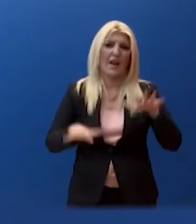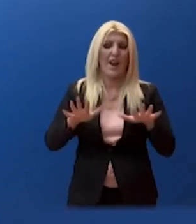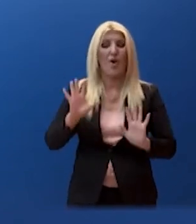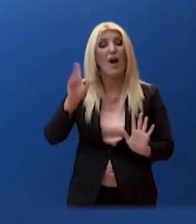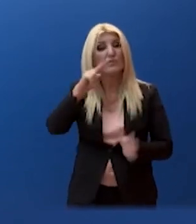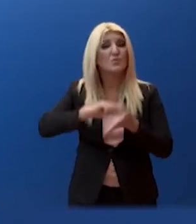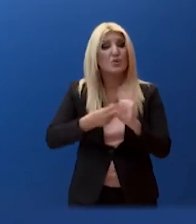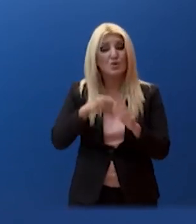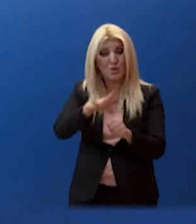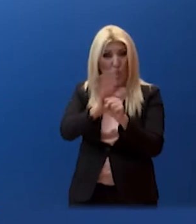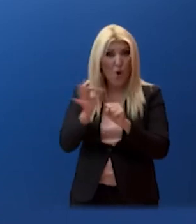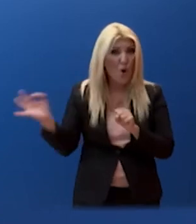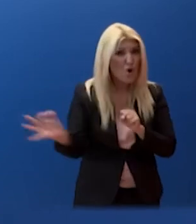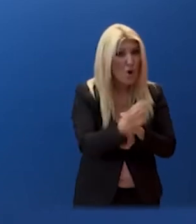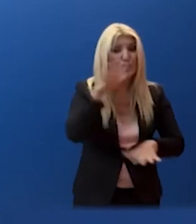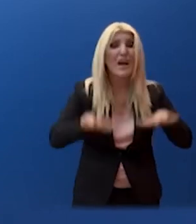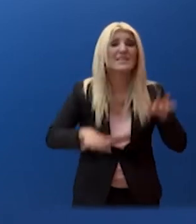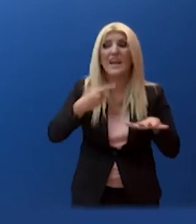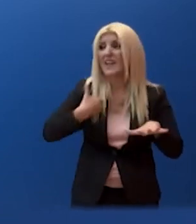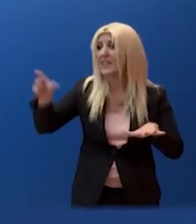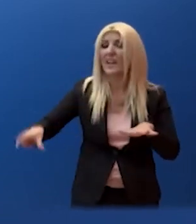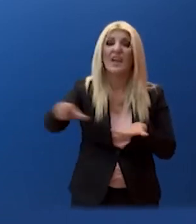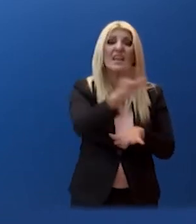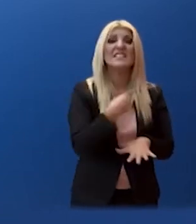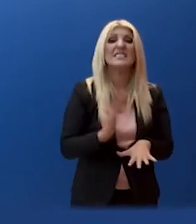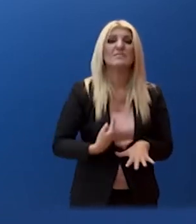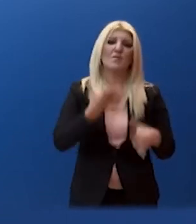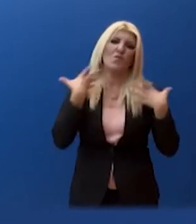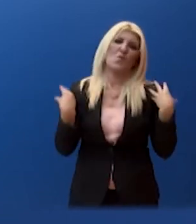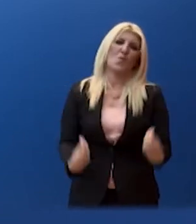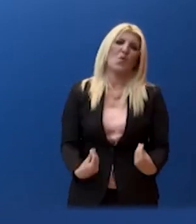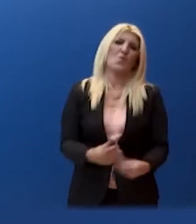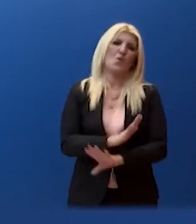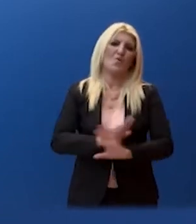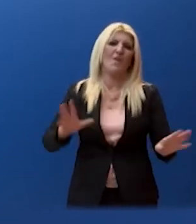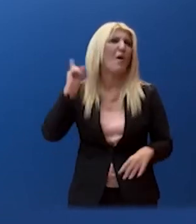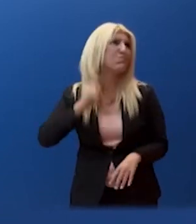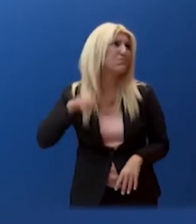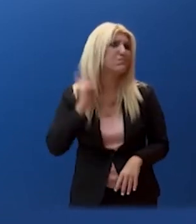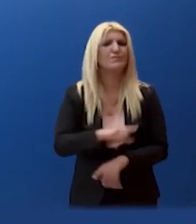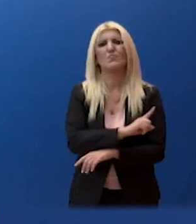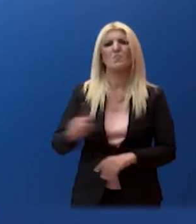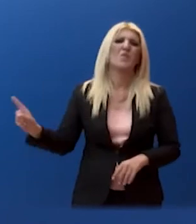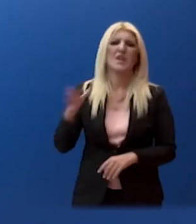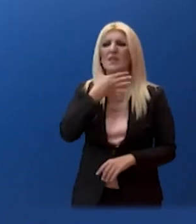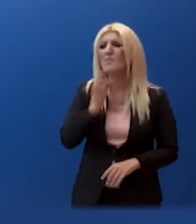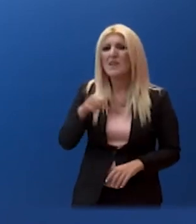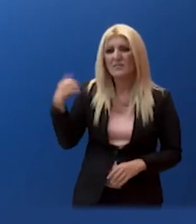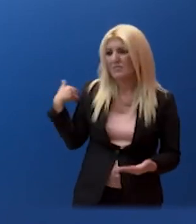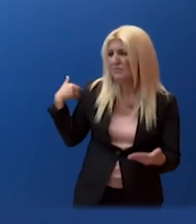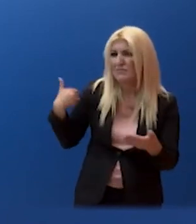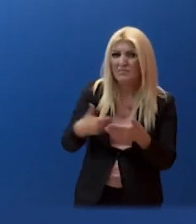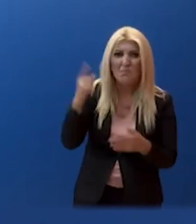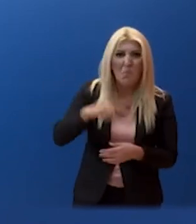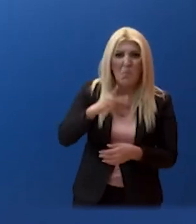συμπεριφορά μας. Ας φροντίσουμε όλοι, τηρώντας τα μέτρα που συνιστούν οι ειδικοί, να βάλουμε φρένο στα αυξημένα κρούσματα που βλέπουμε τις τελευταίες